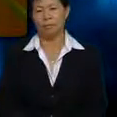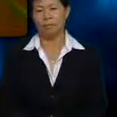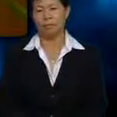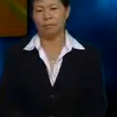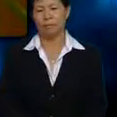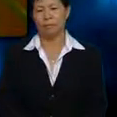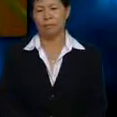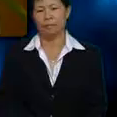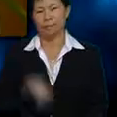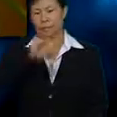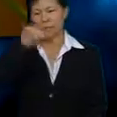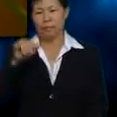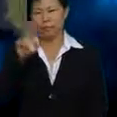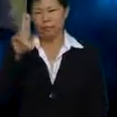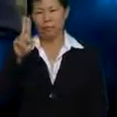Juliam tak nak